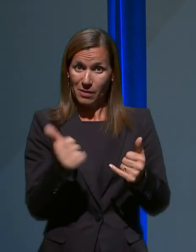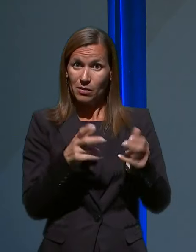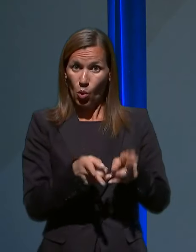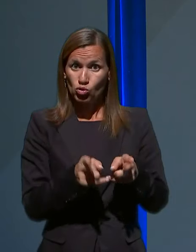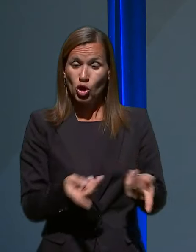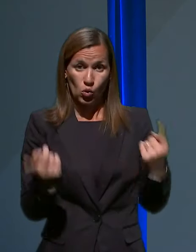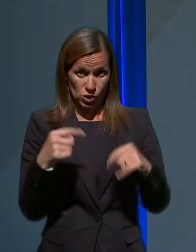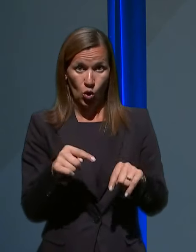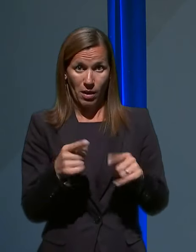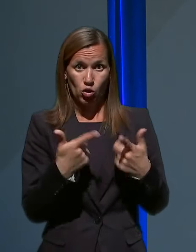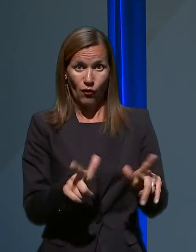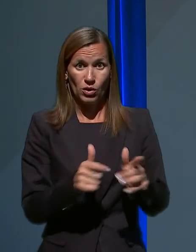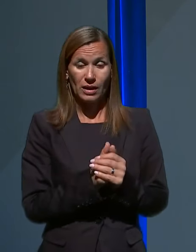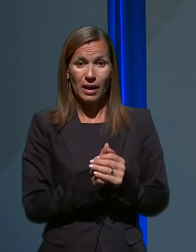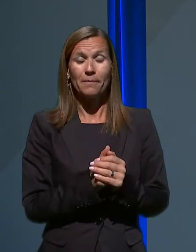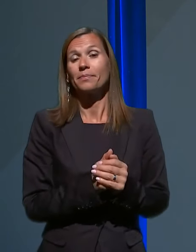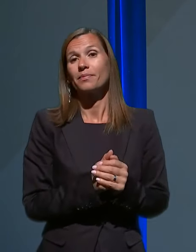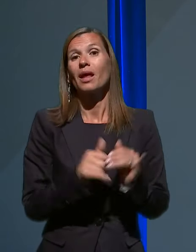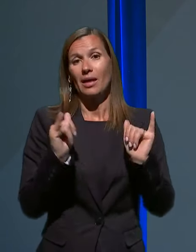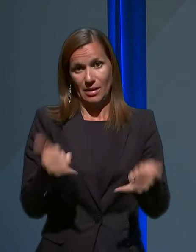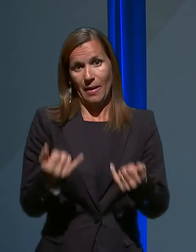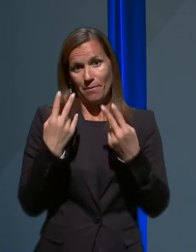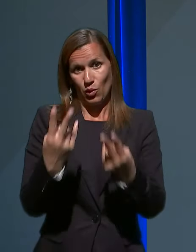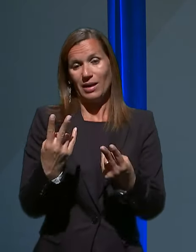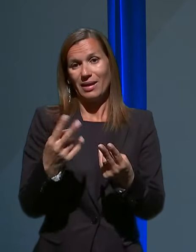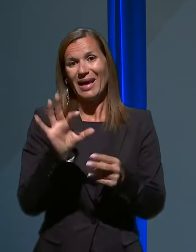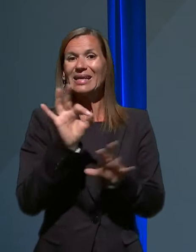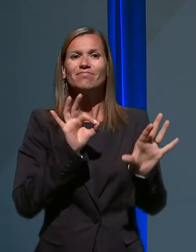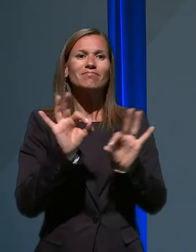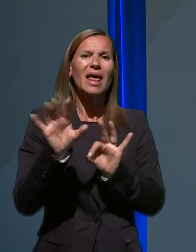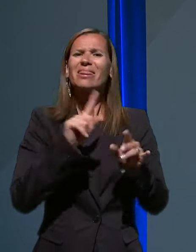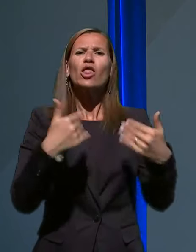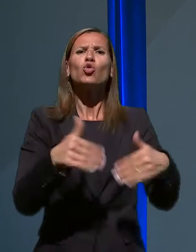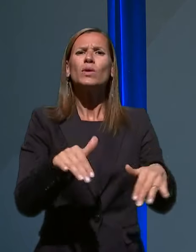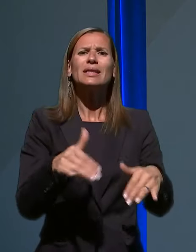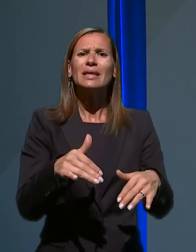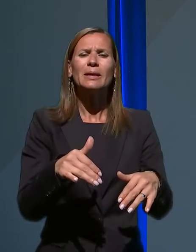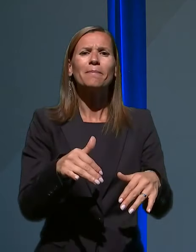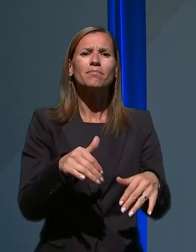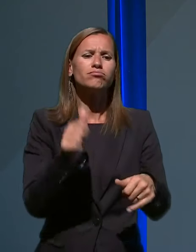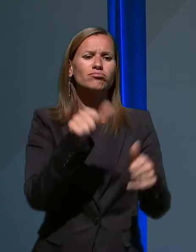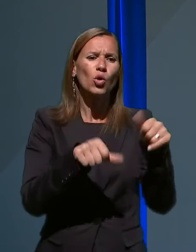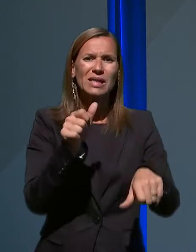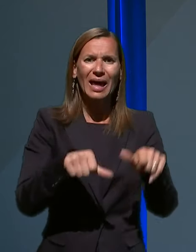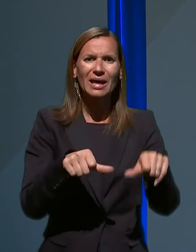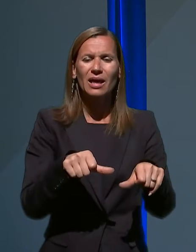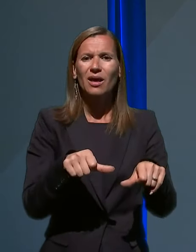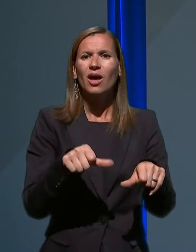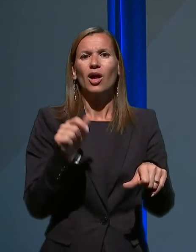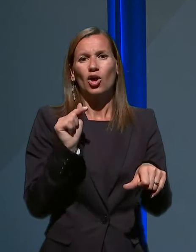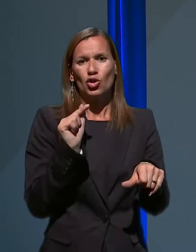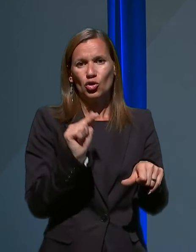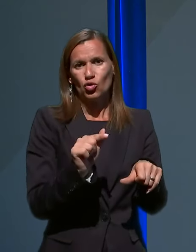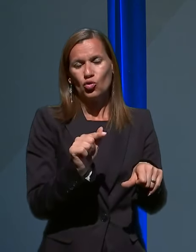dovoljena. Ja, pogledajte, elektivni posegi, to so nenujni posegi in